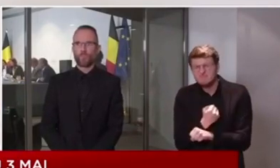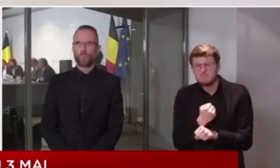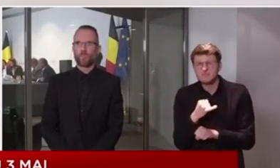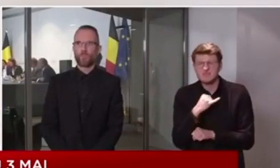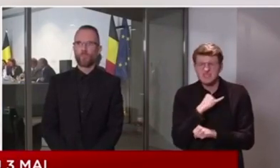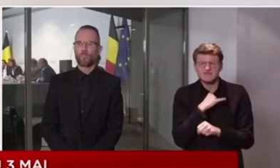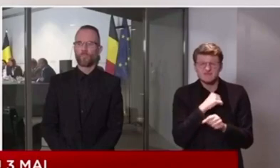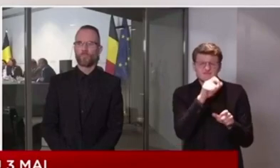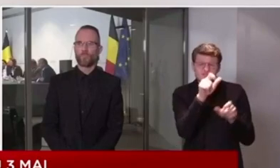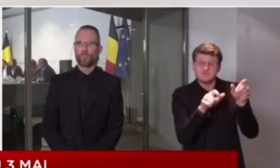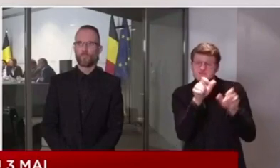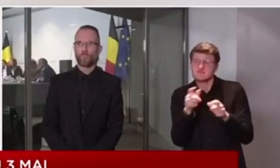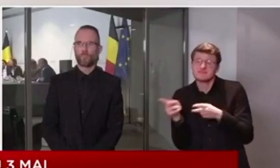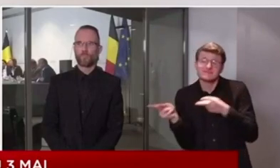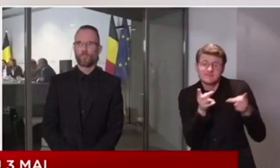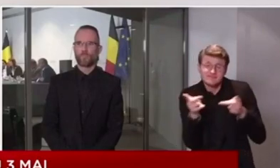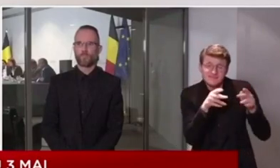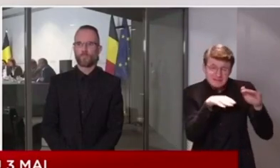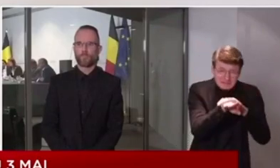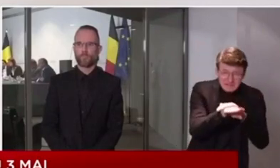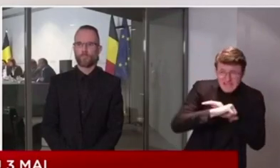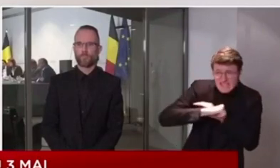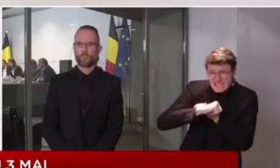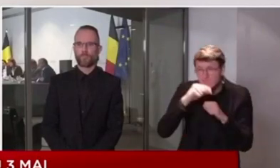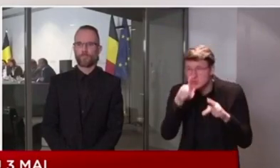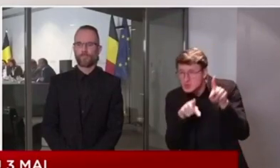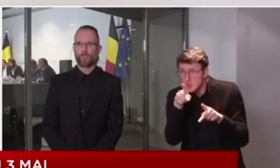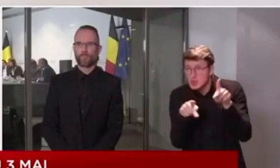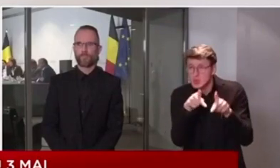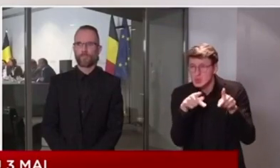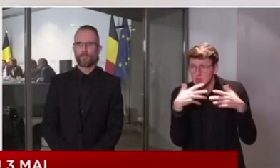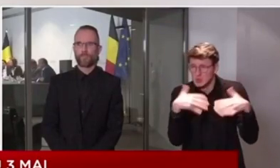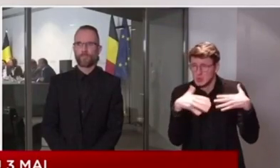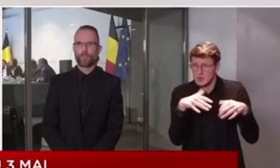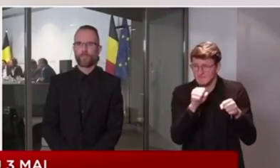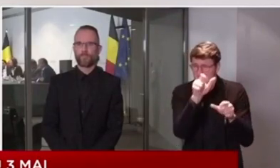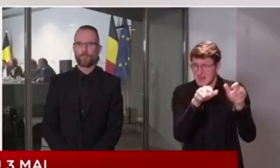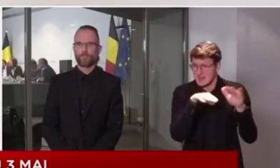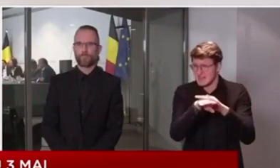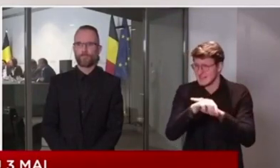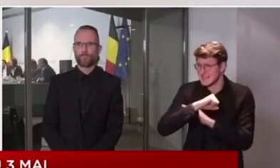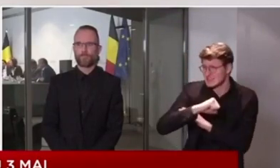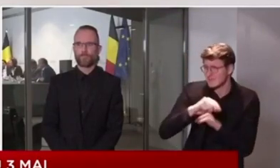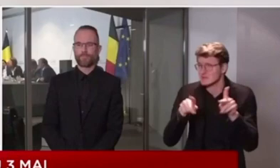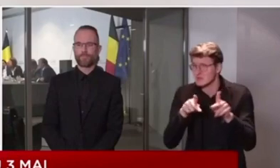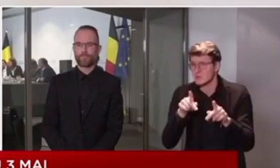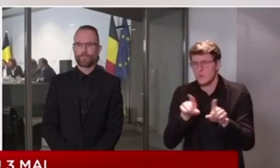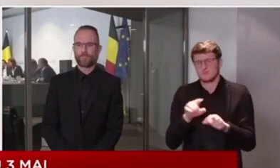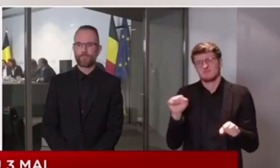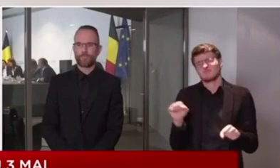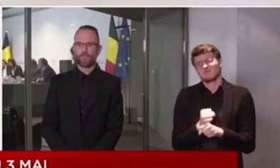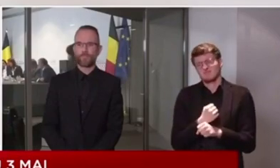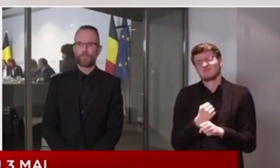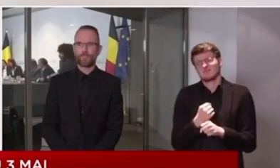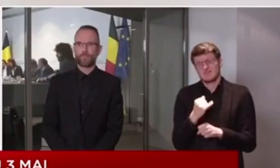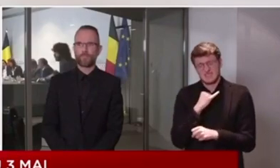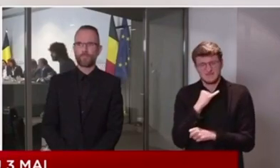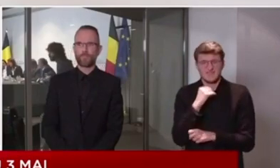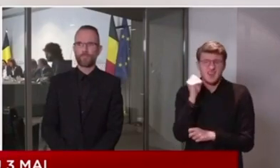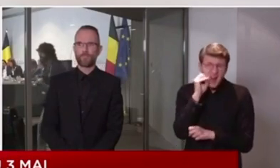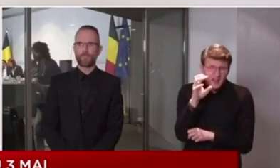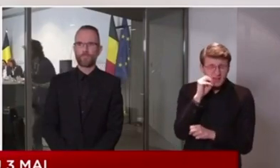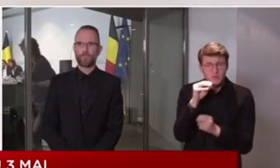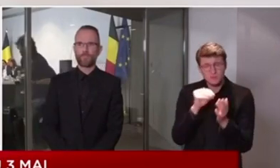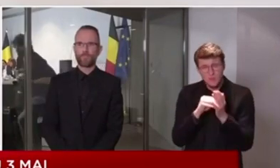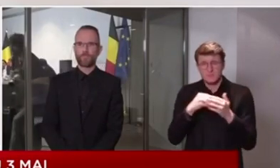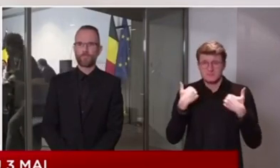Malheureusement, nous avons toujours beaucoup de personnes en soins intensifs. Et malheureusement, il y a toujours beaucoup de décès.